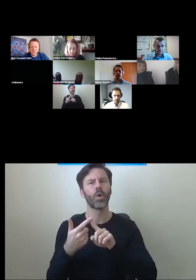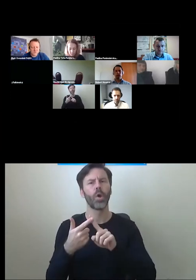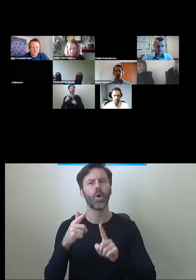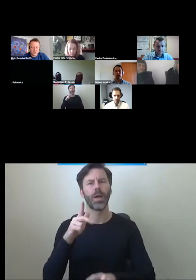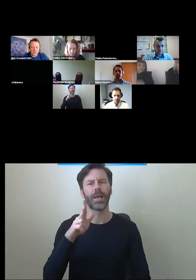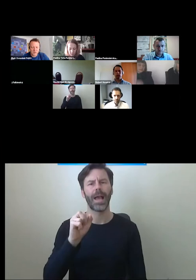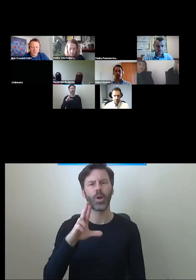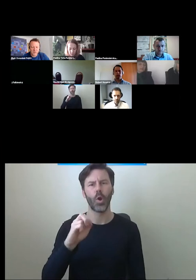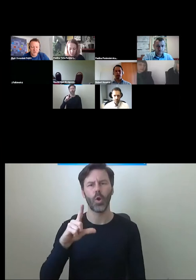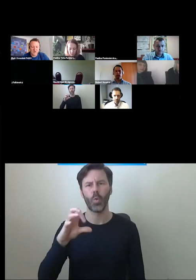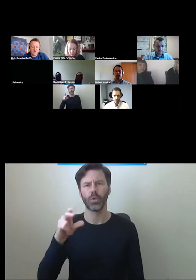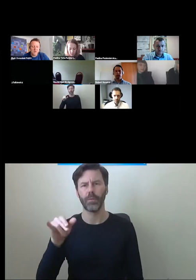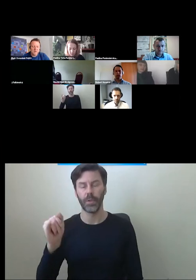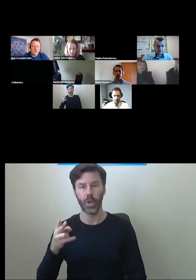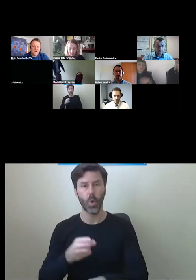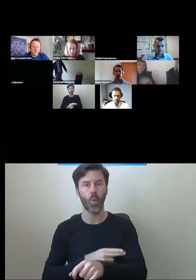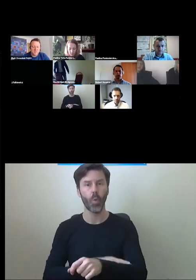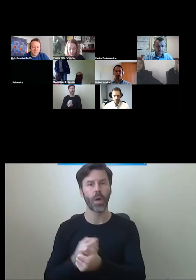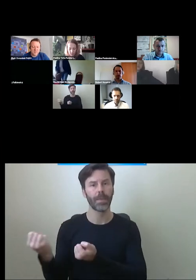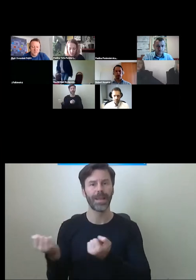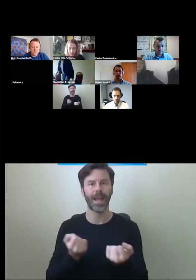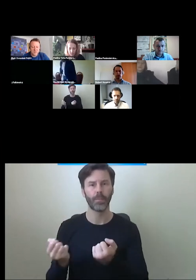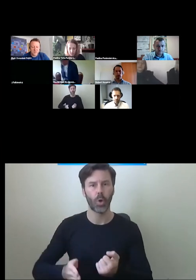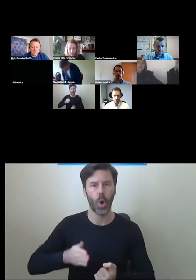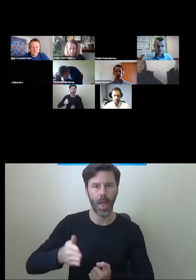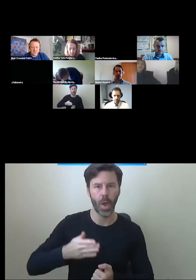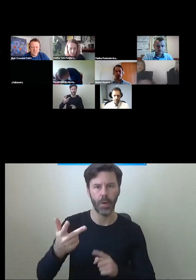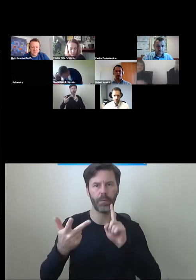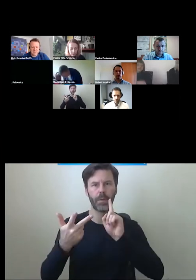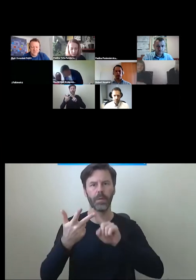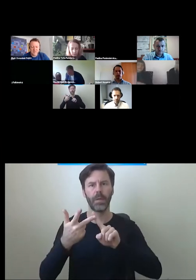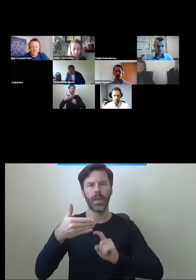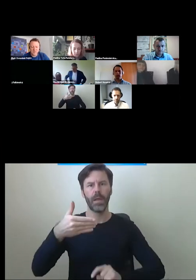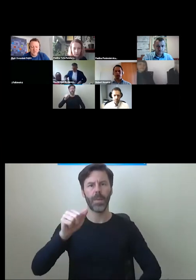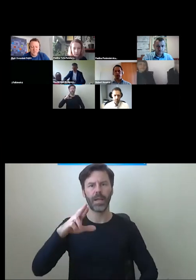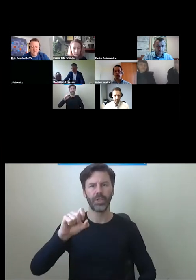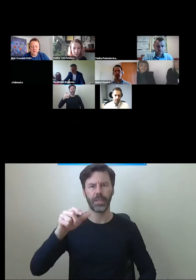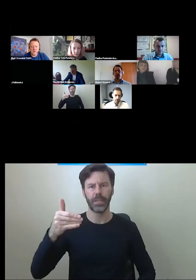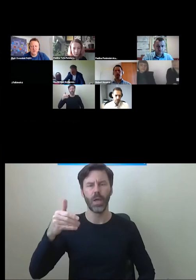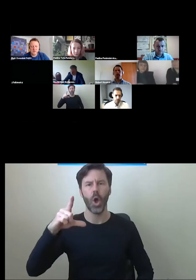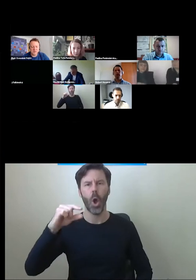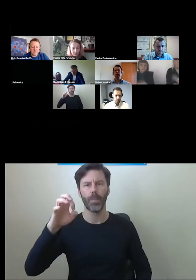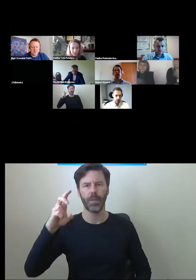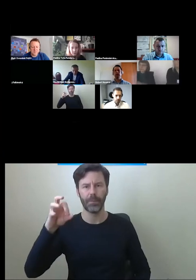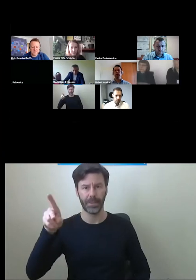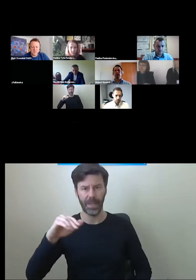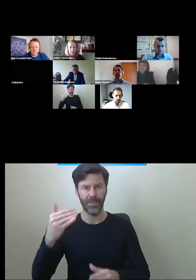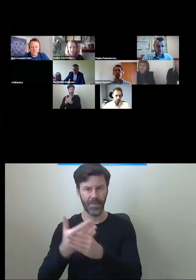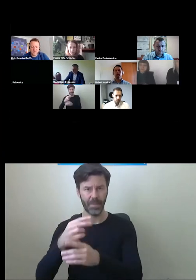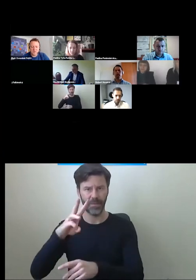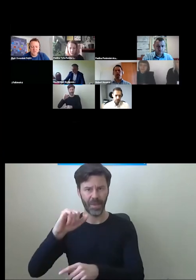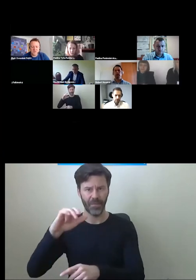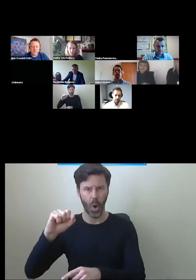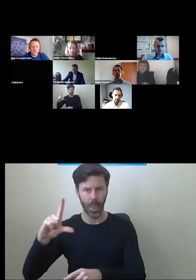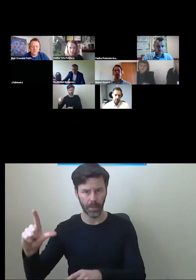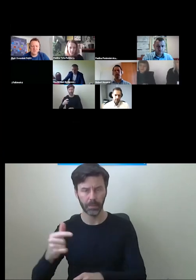Urzędu Transportu Kolejowego, pan Marcin Obidowski z firmy Windpol i pan Sławiemy